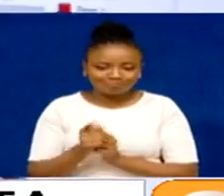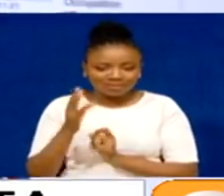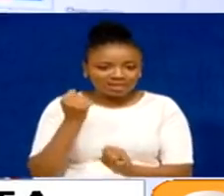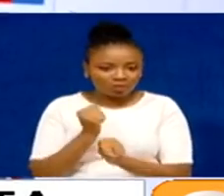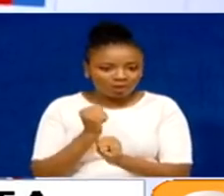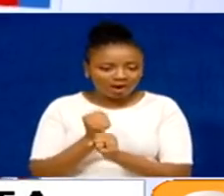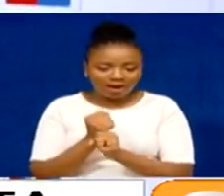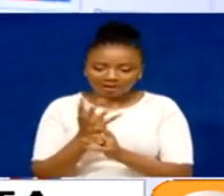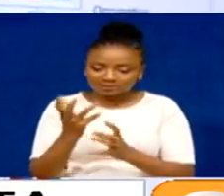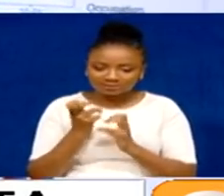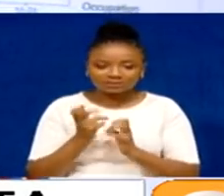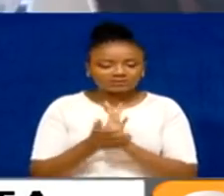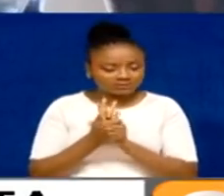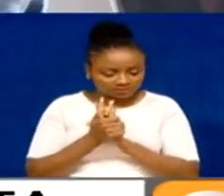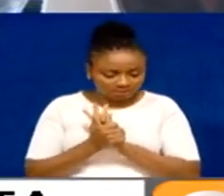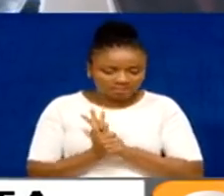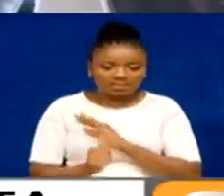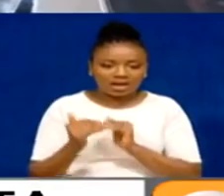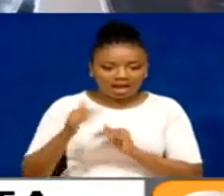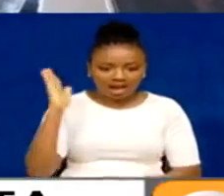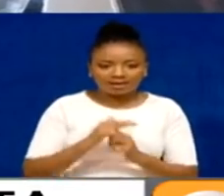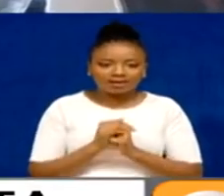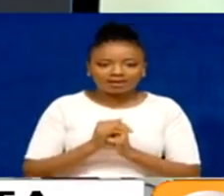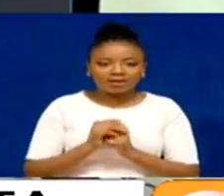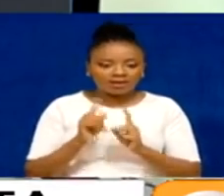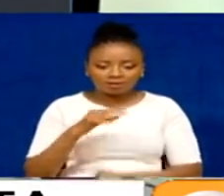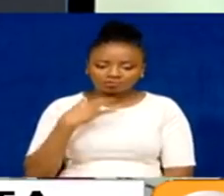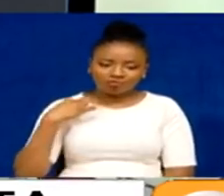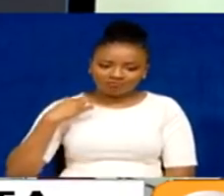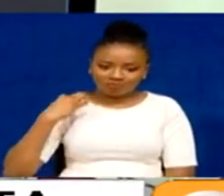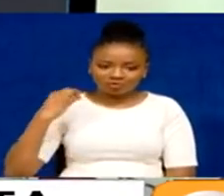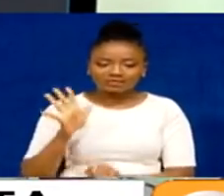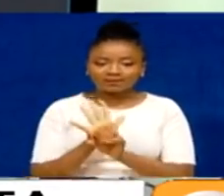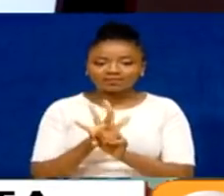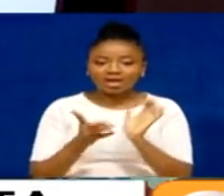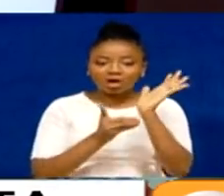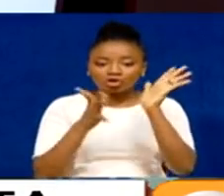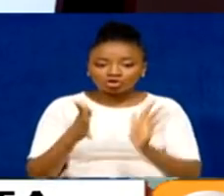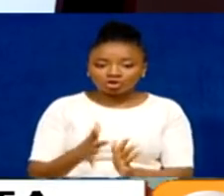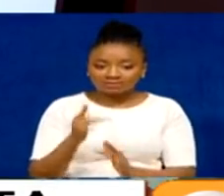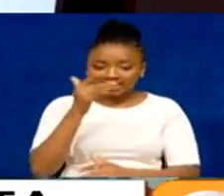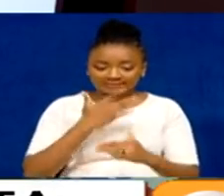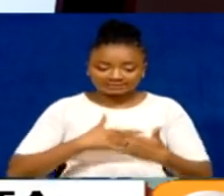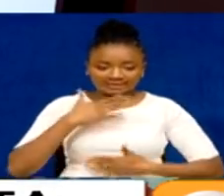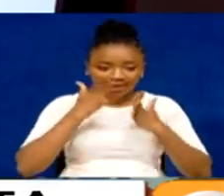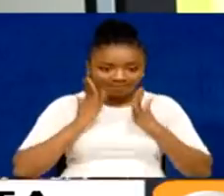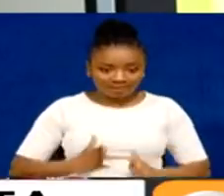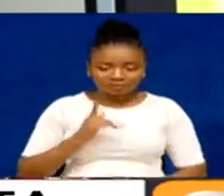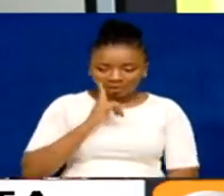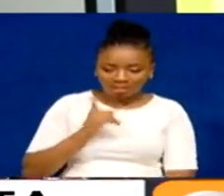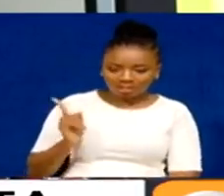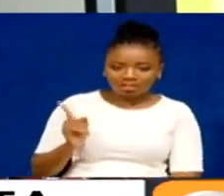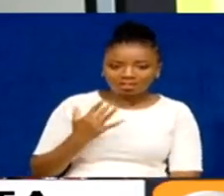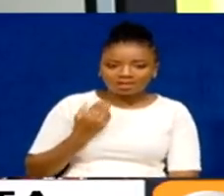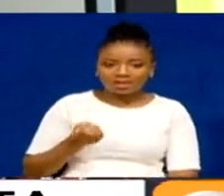ambayo inaitaji ujuzi wa inayake na zaidi kujitolea. Daktari mutono nyamae ni mwanaseansi katika kituo cha sema.